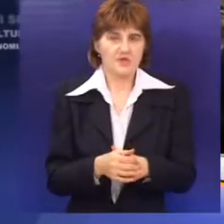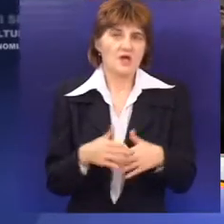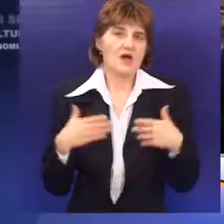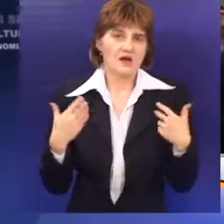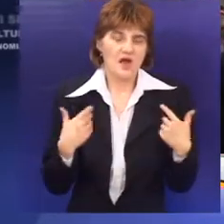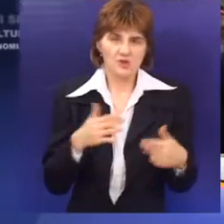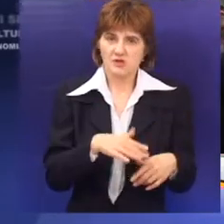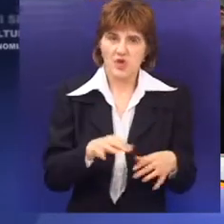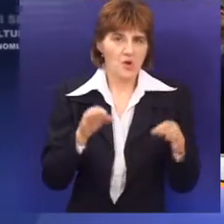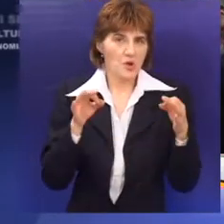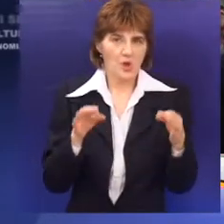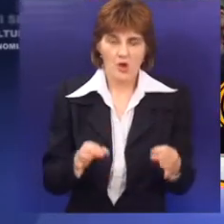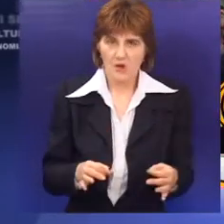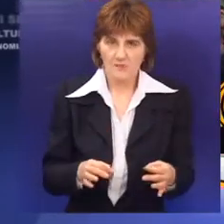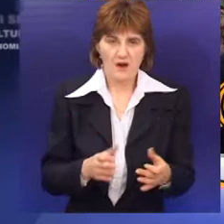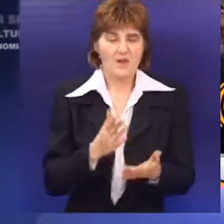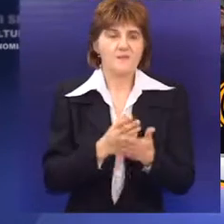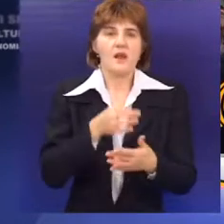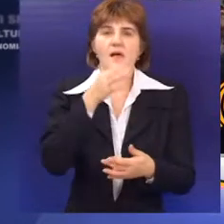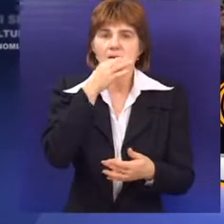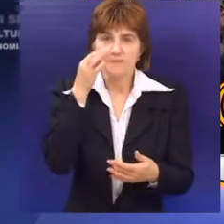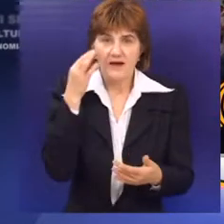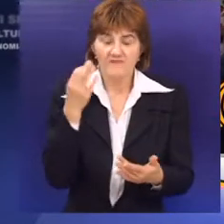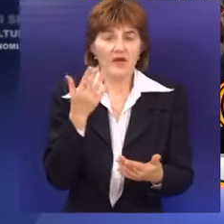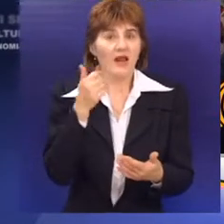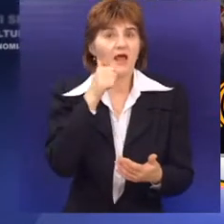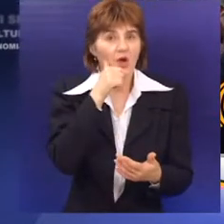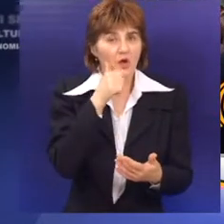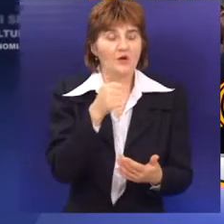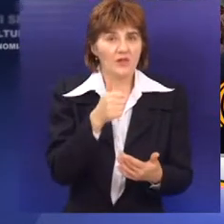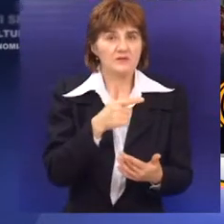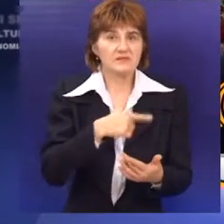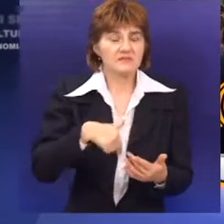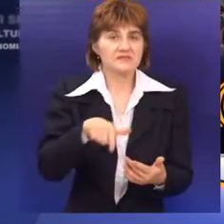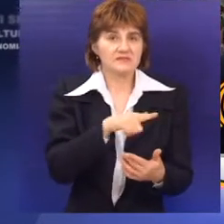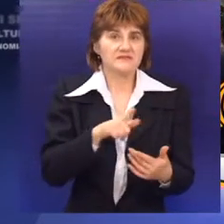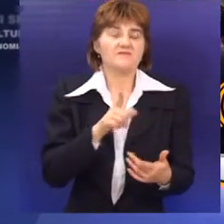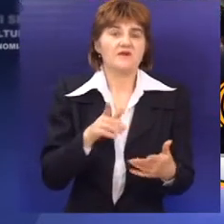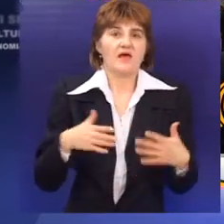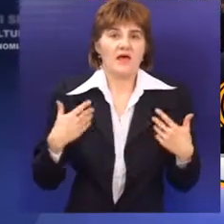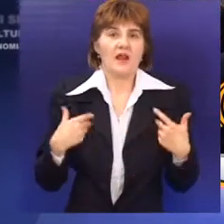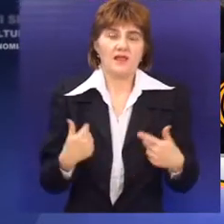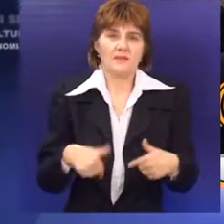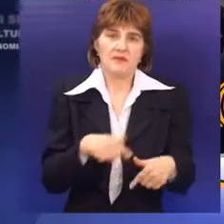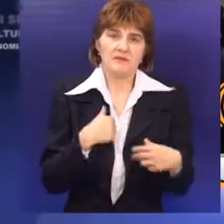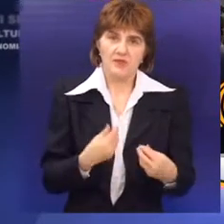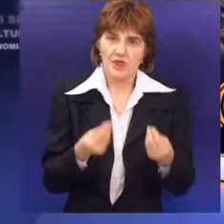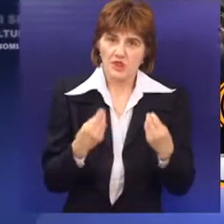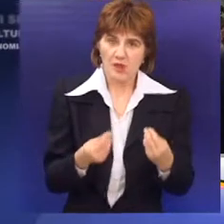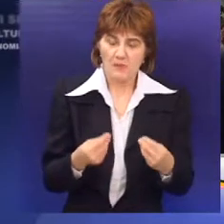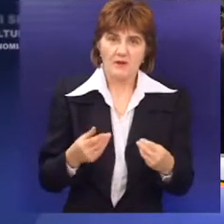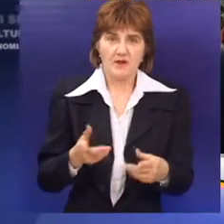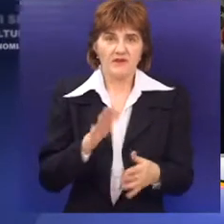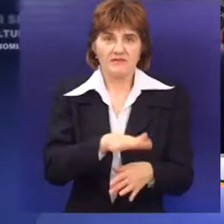raduju, to je normalno, kao i sva druga, bilo je pevanje i tako. Par danas smo se i motivisali, jeli, da budemo dobri, da sve